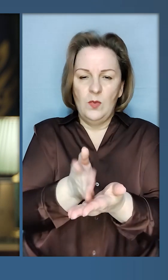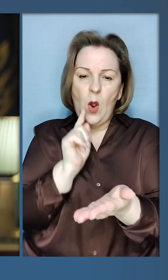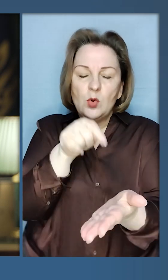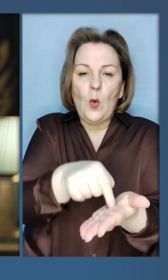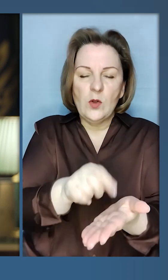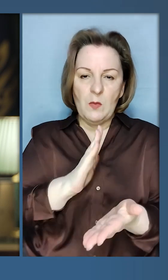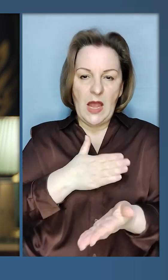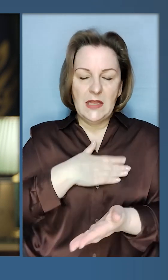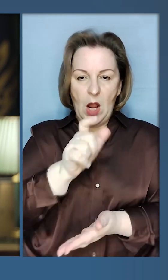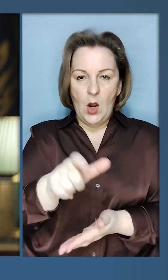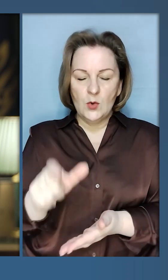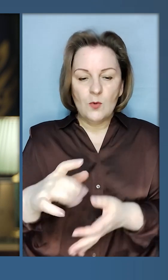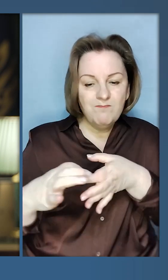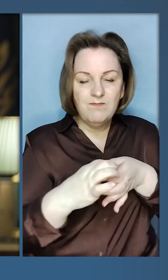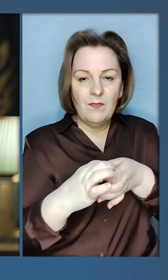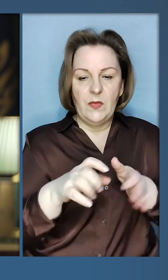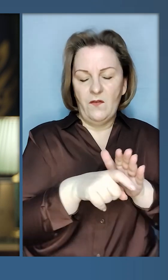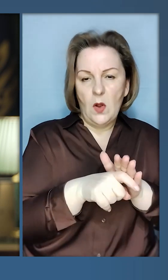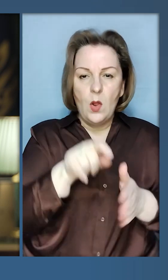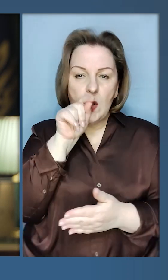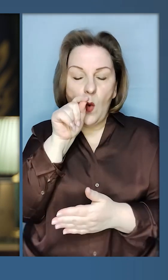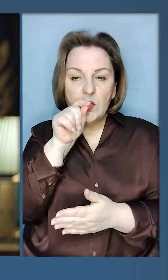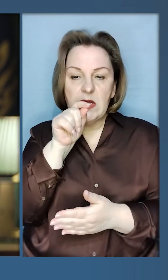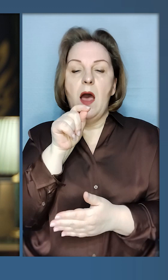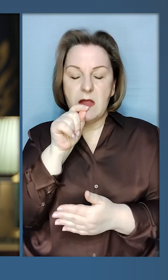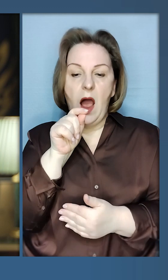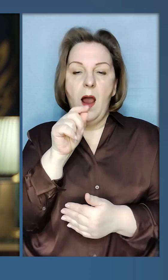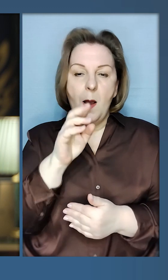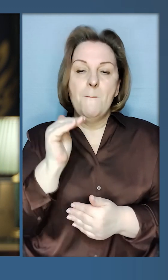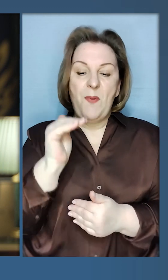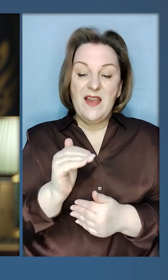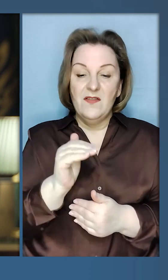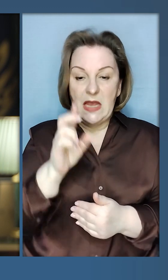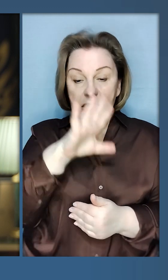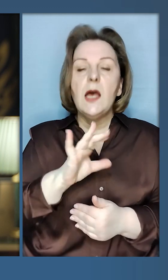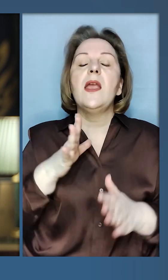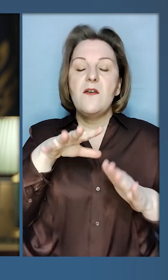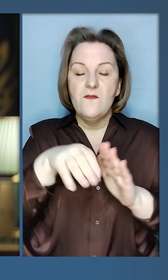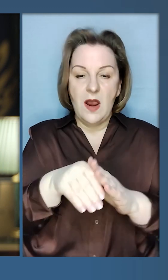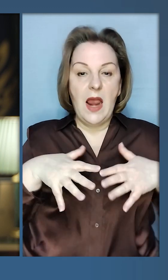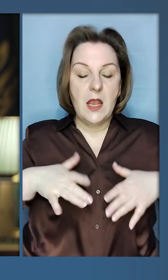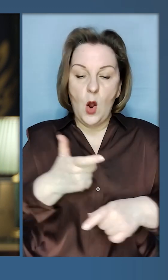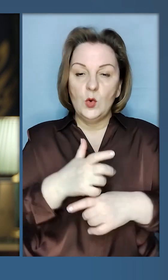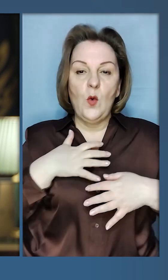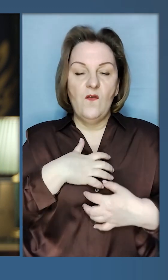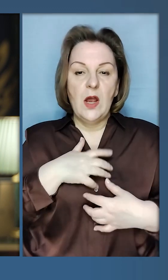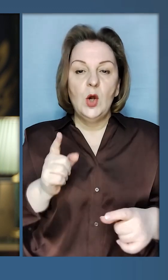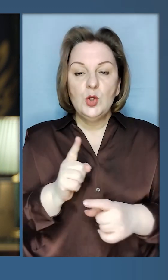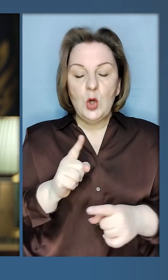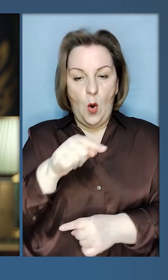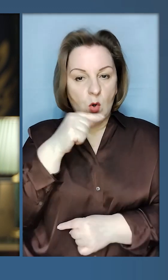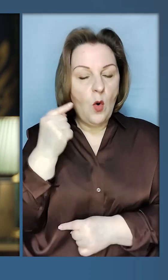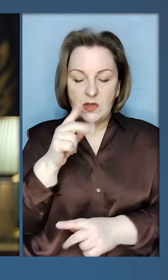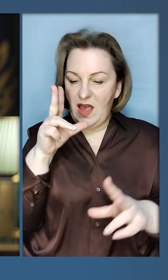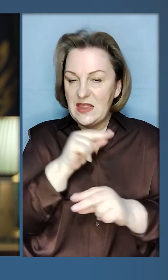доступу до наших людей і в Донецьку, і в Луганську, і на півдні держави, і в Криму. Дуже важливо,